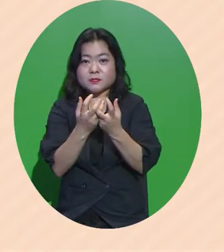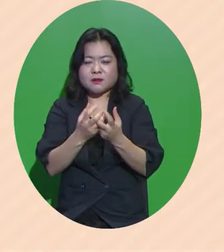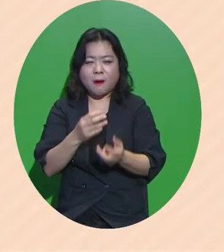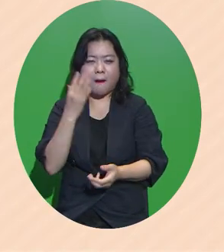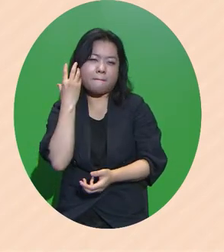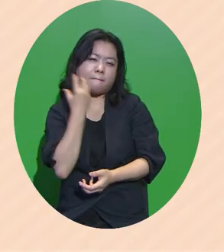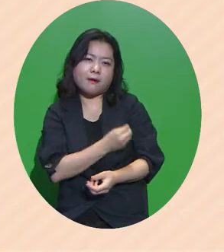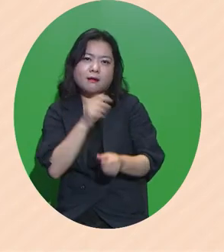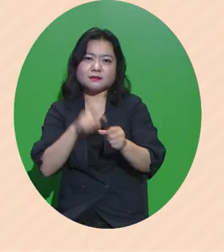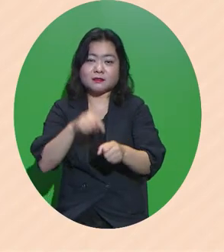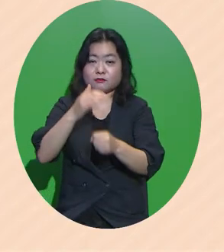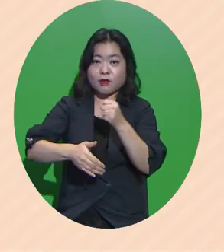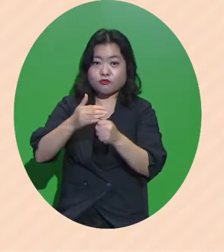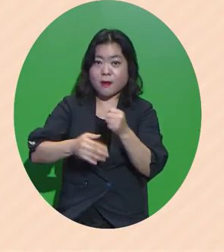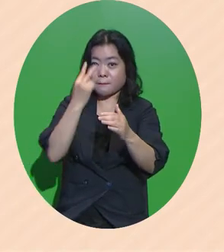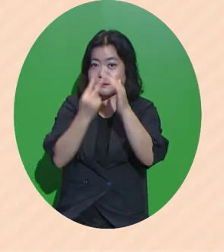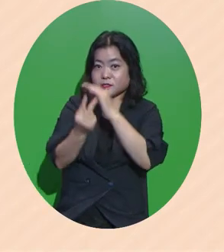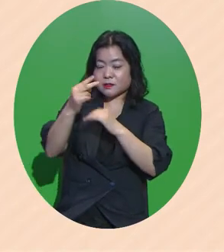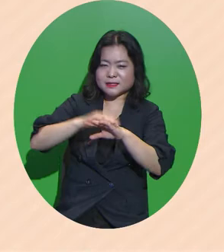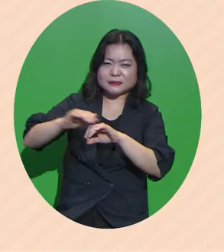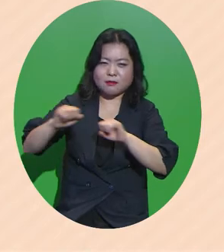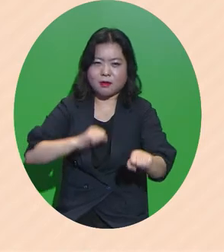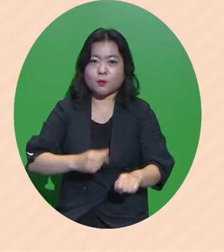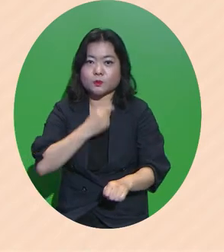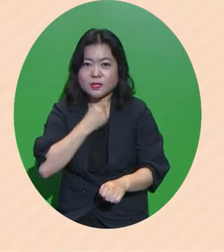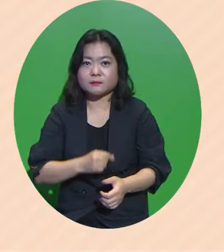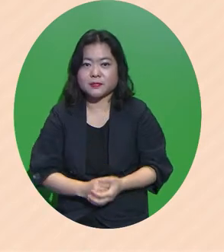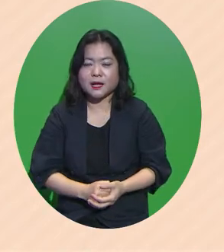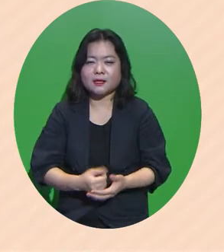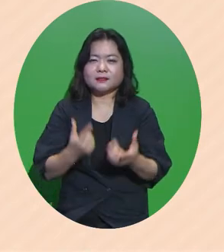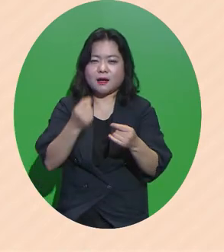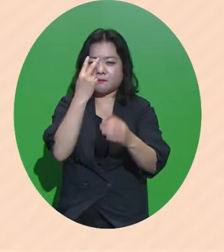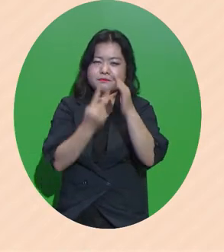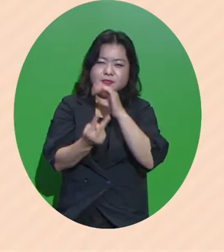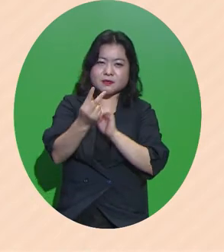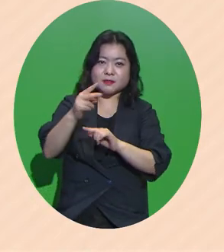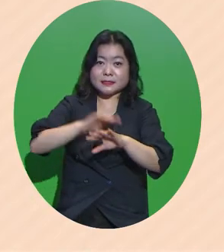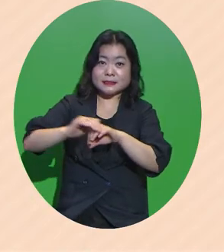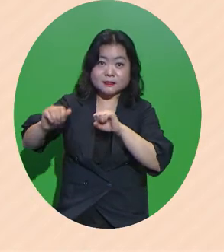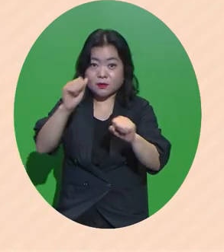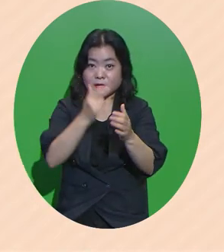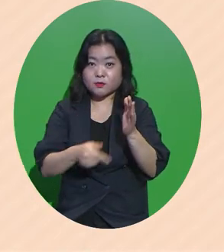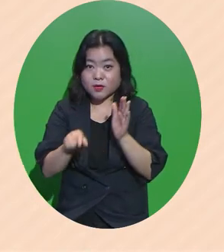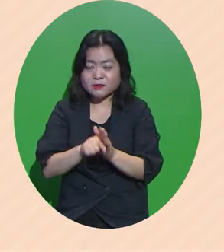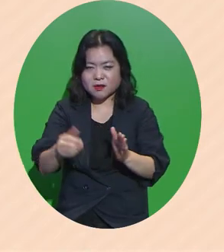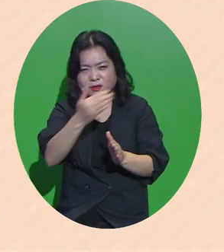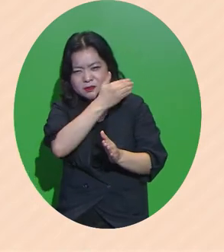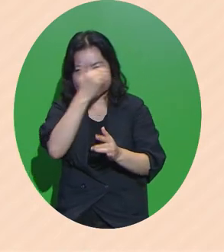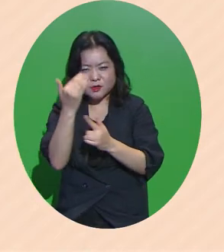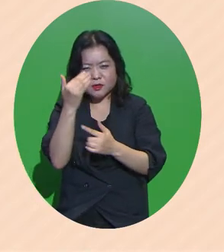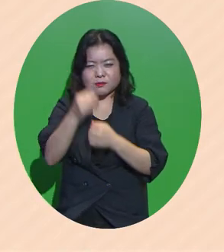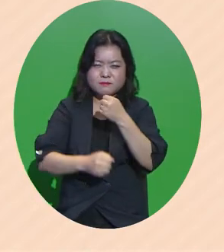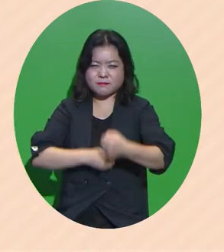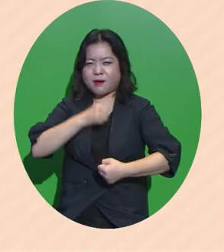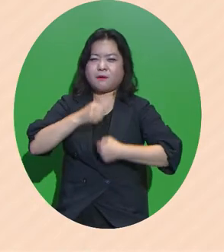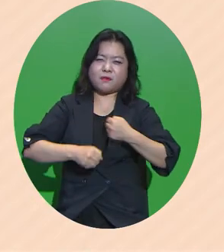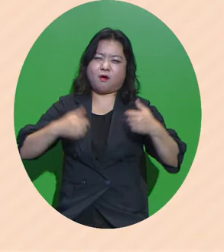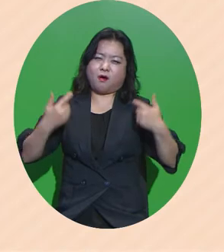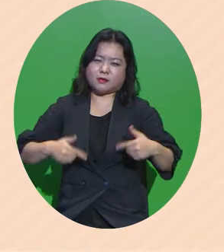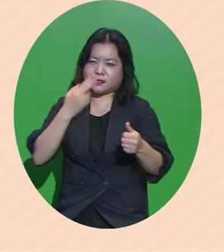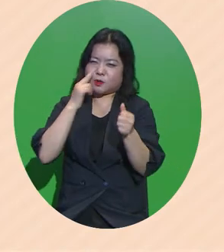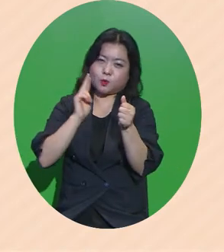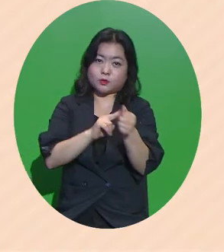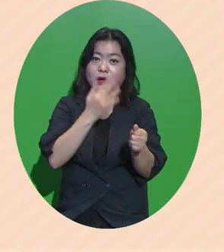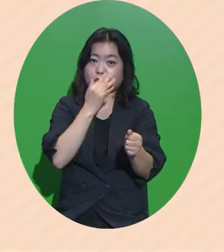인재도시 대구의 비전을 실현하고자 합니다 이런 비전을 실현하기 위해서 청년은 마음껏 언제나